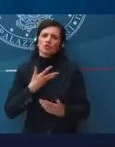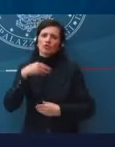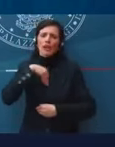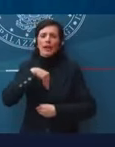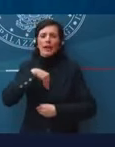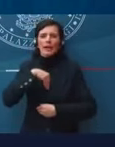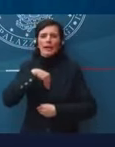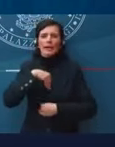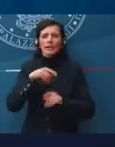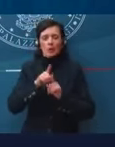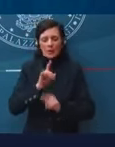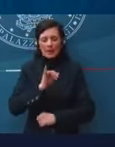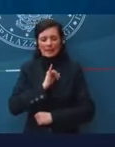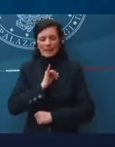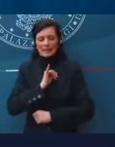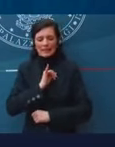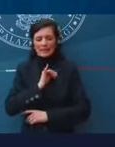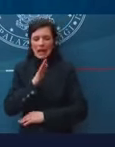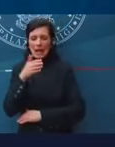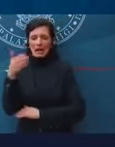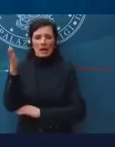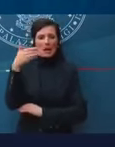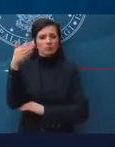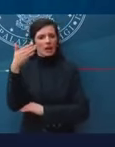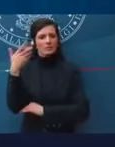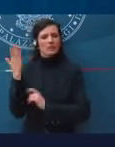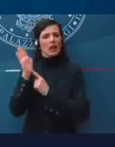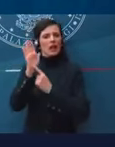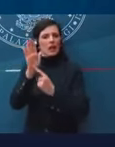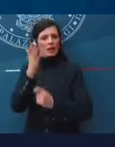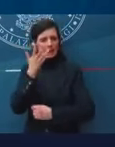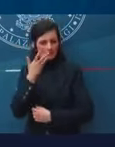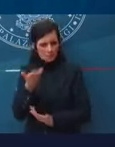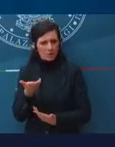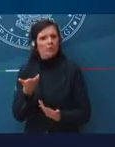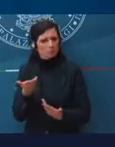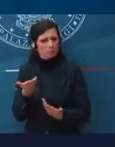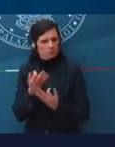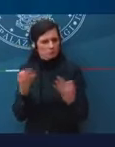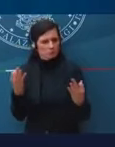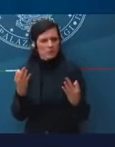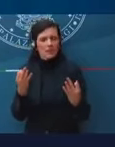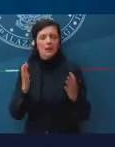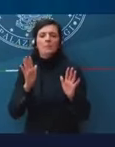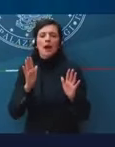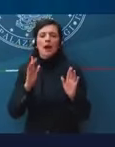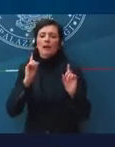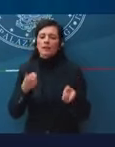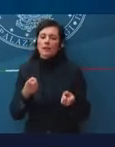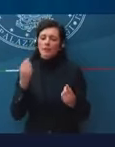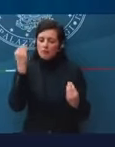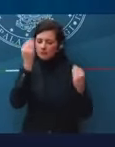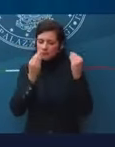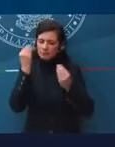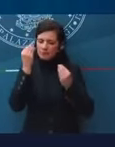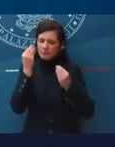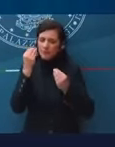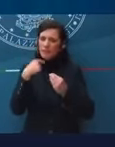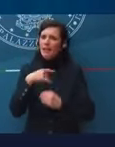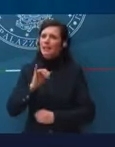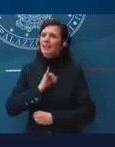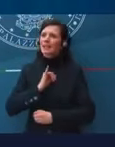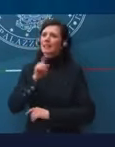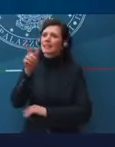bandiere identitarie, no? Allora si tratta ora man mano di chiedersi quali sono quelle bandiere